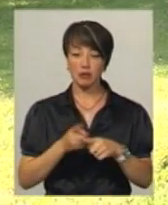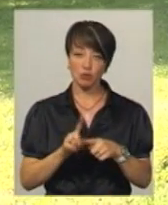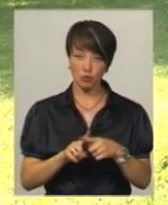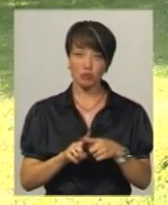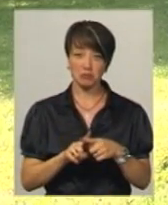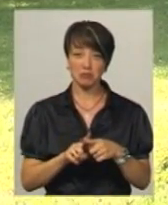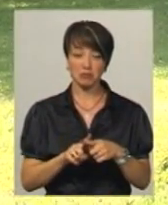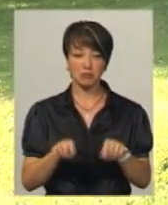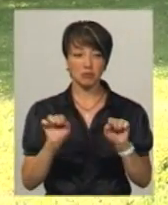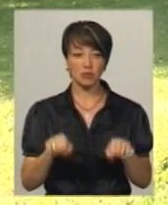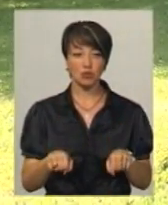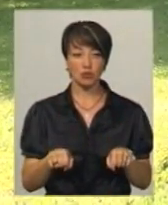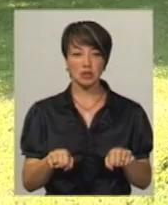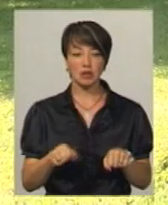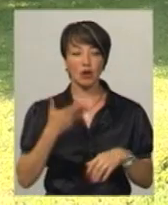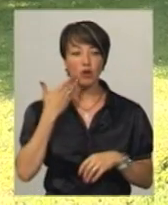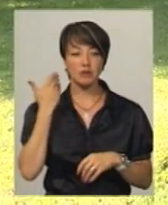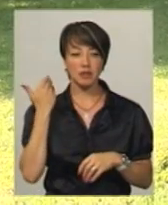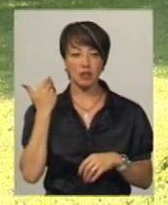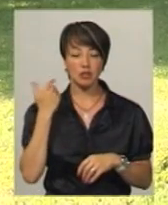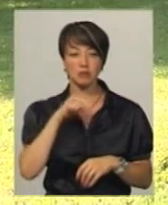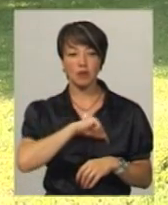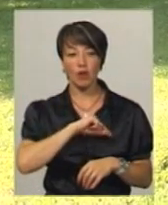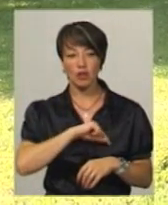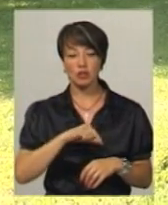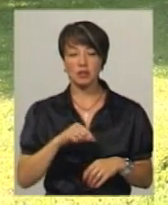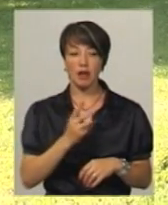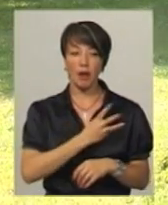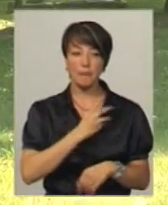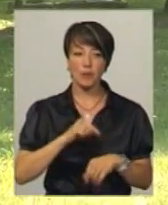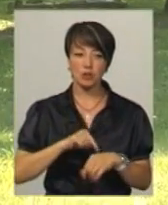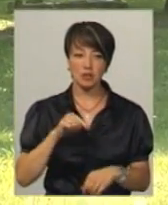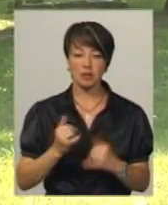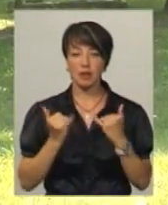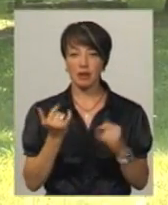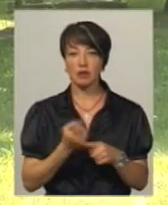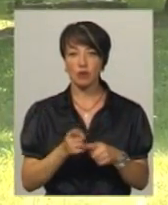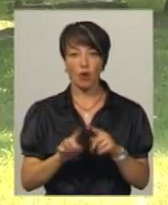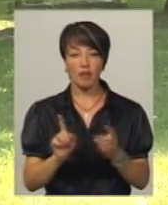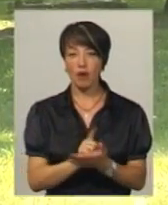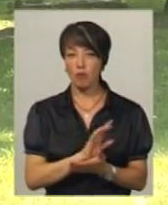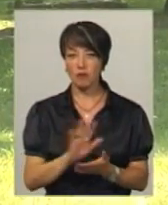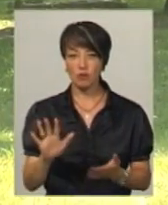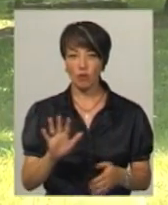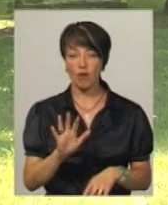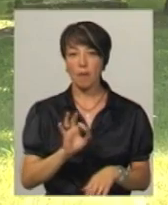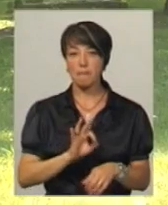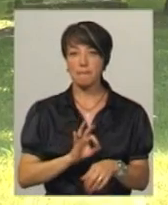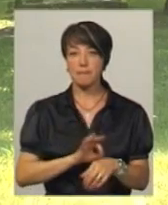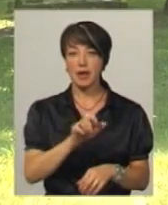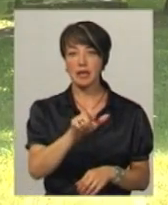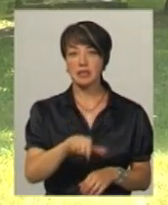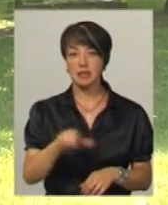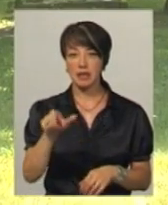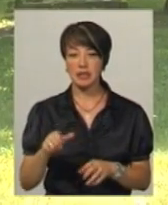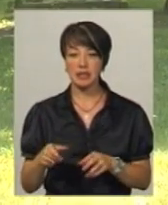фоні можуть як розвантажитись психологічно, емоційно. Для цього не обов'язково, щоб пацієнти, власне, їздили